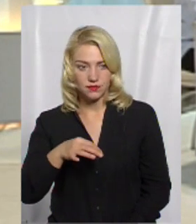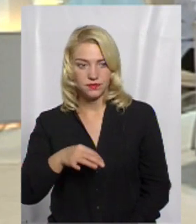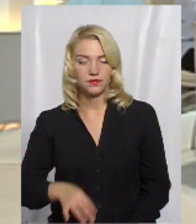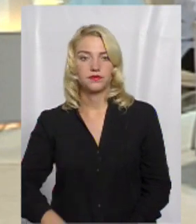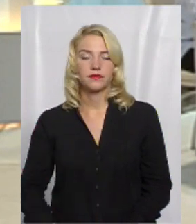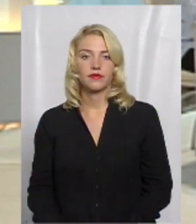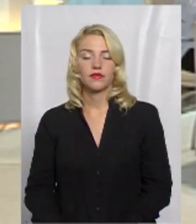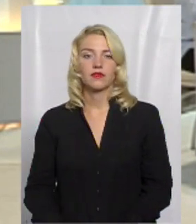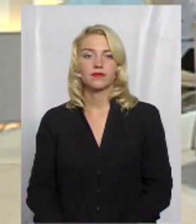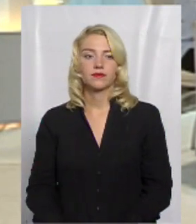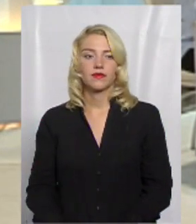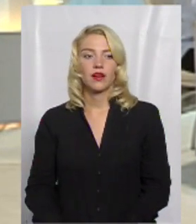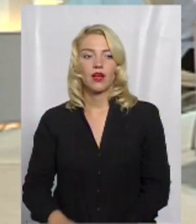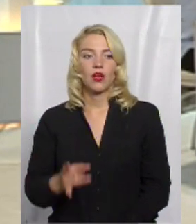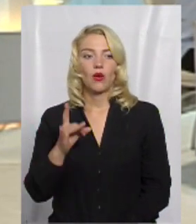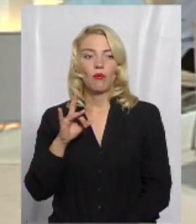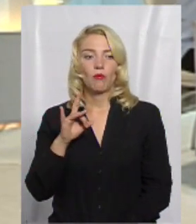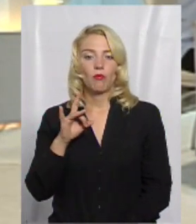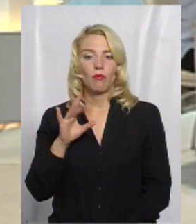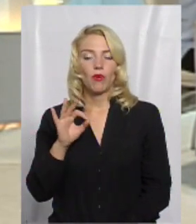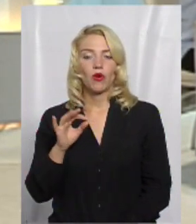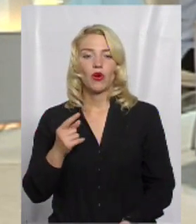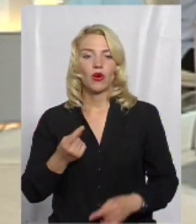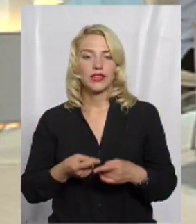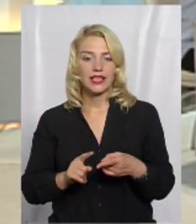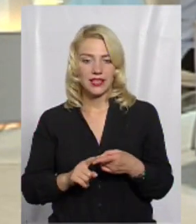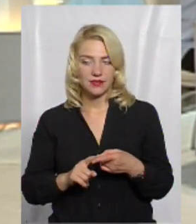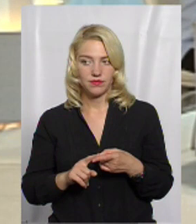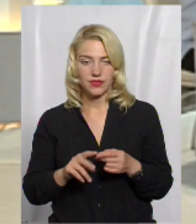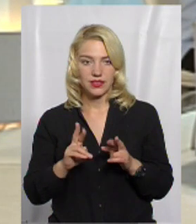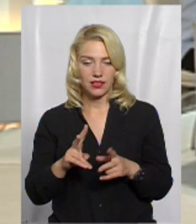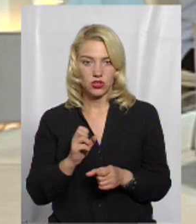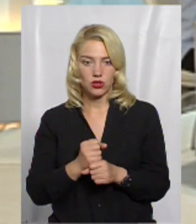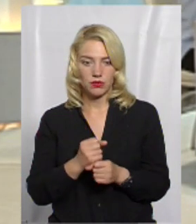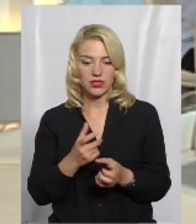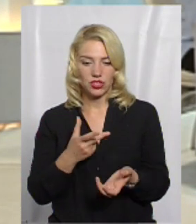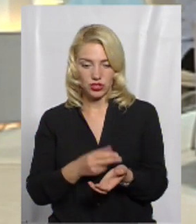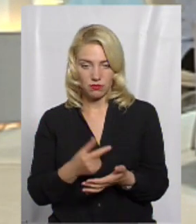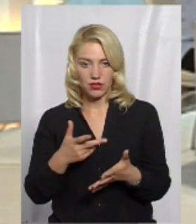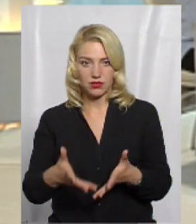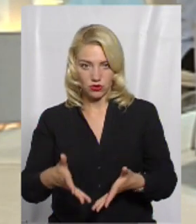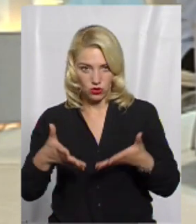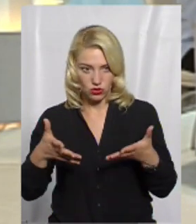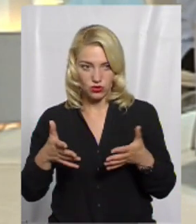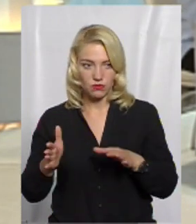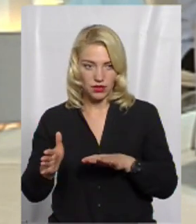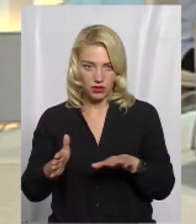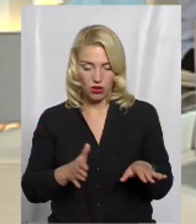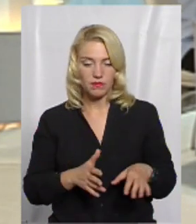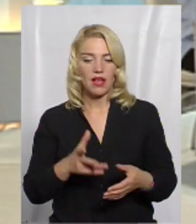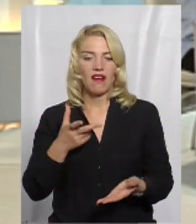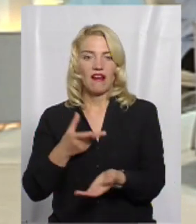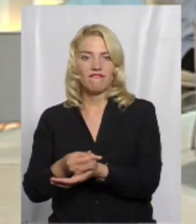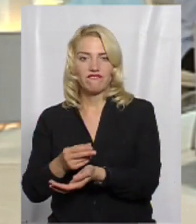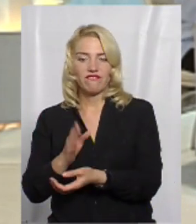Скажіть, про те, як зробити щеплення, зрозуміло. Вакцина